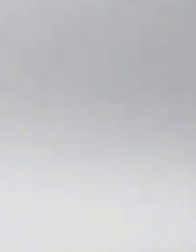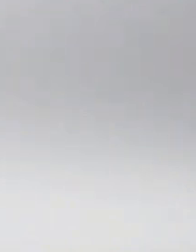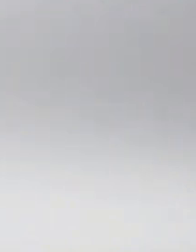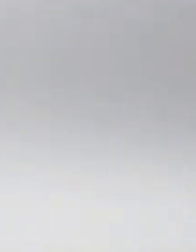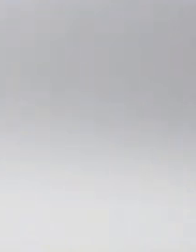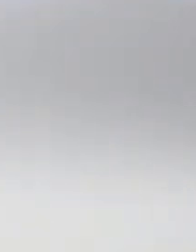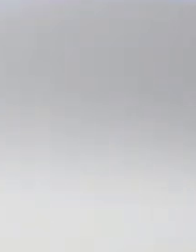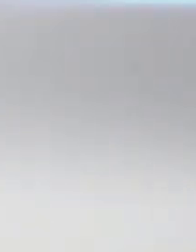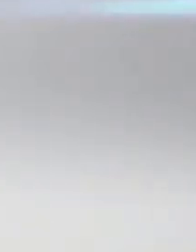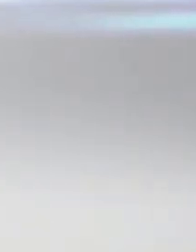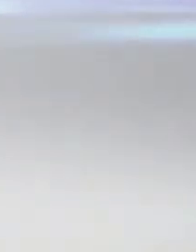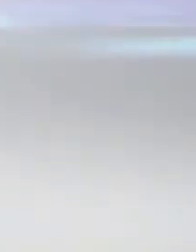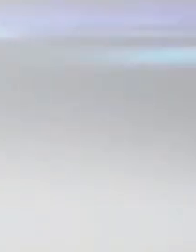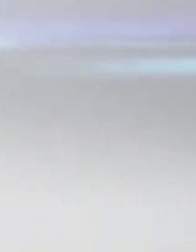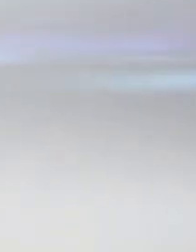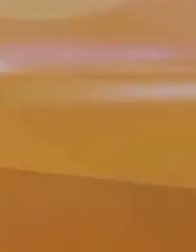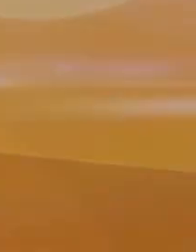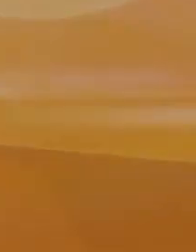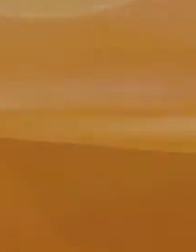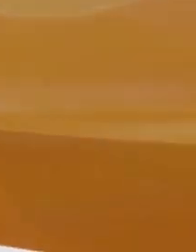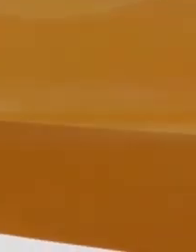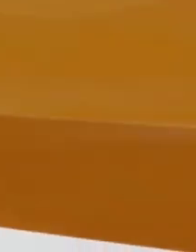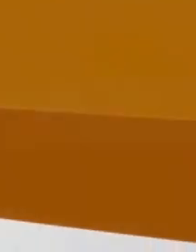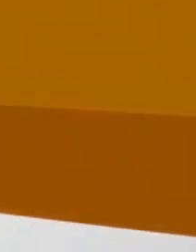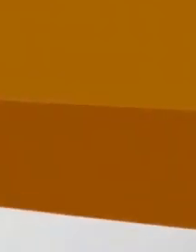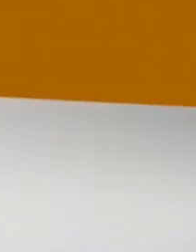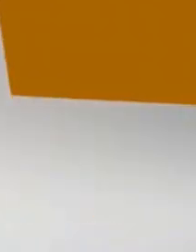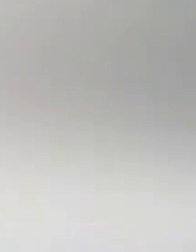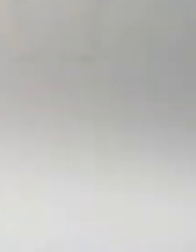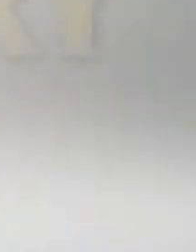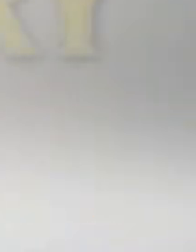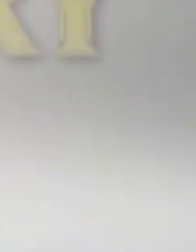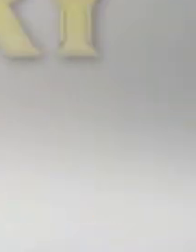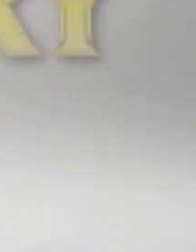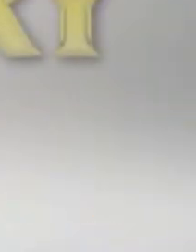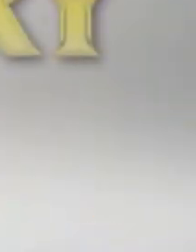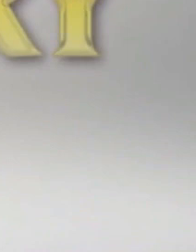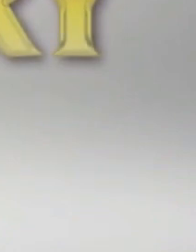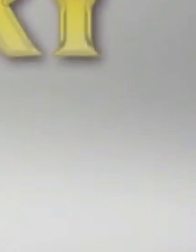May aral, natin ang kwento